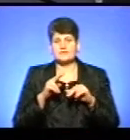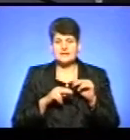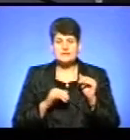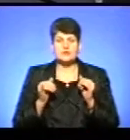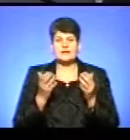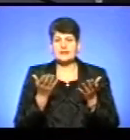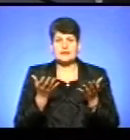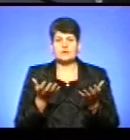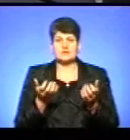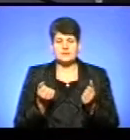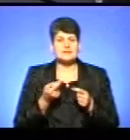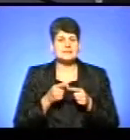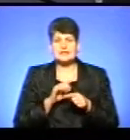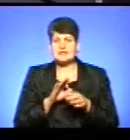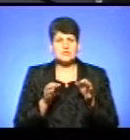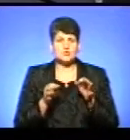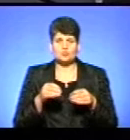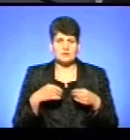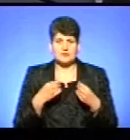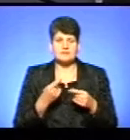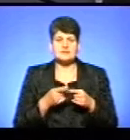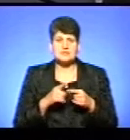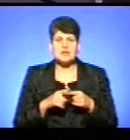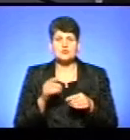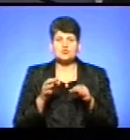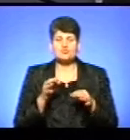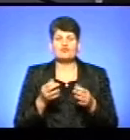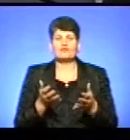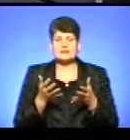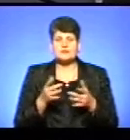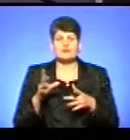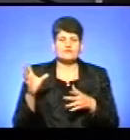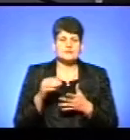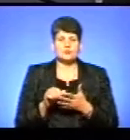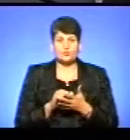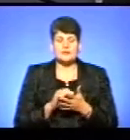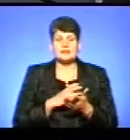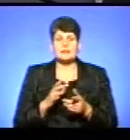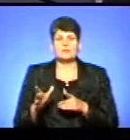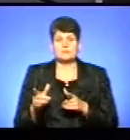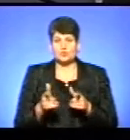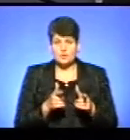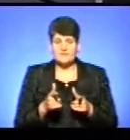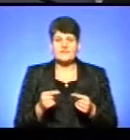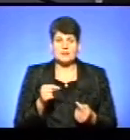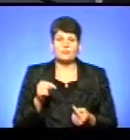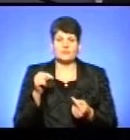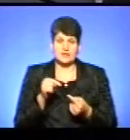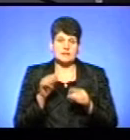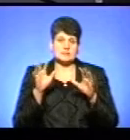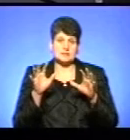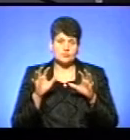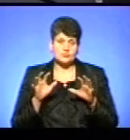які отримали. Це не суд дав, це просто суд визнав, що всі документи, які підготовлені, відповідають чинному